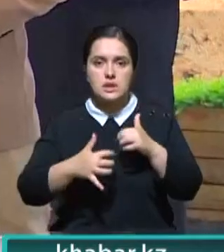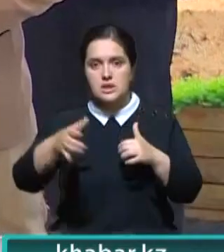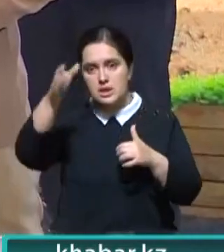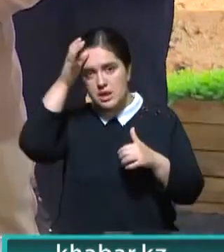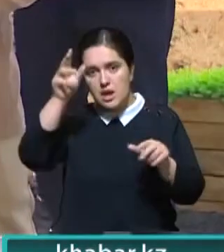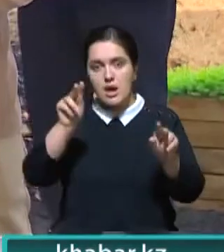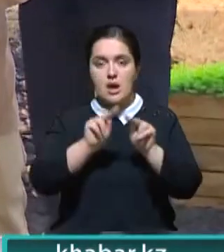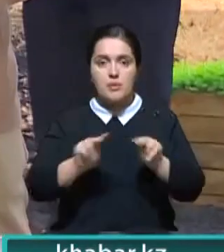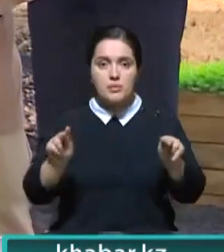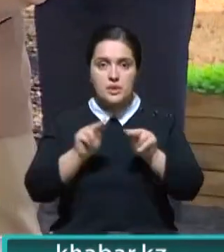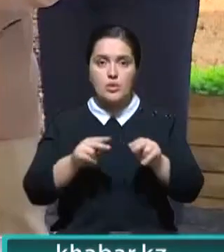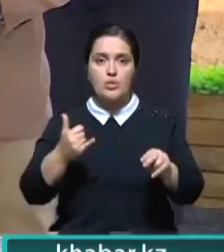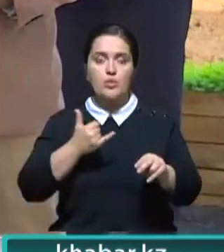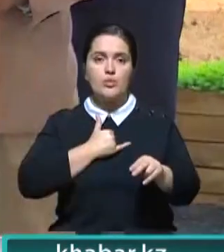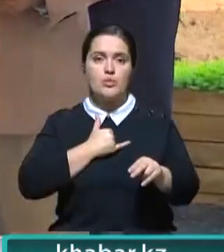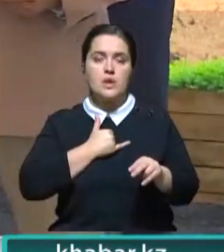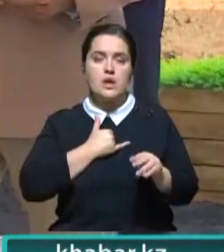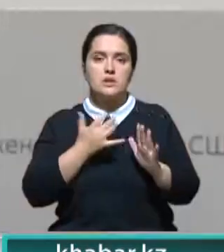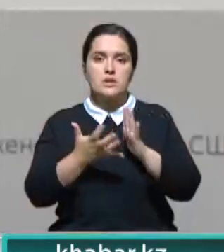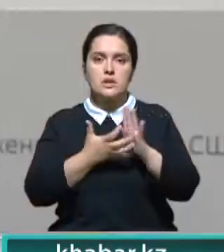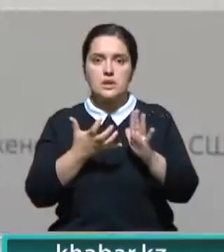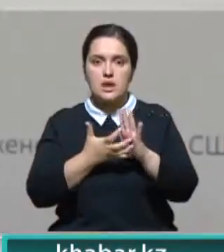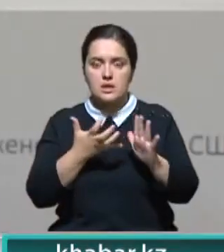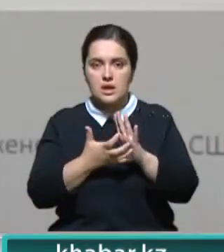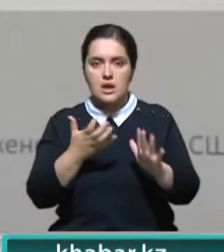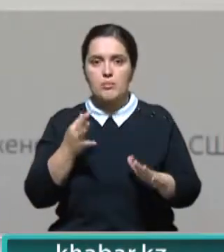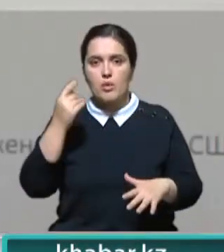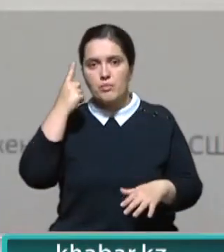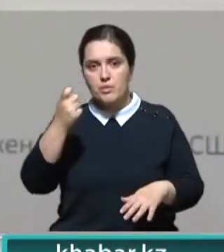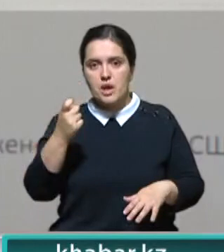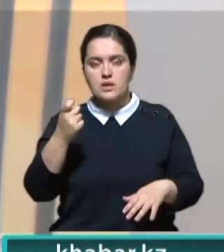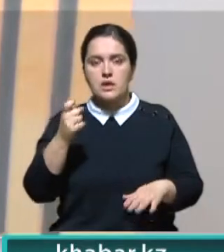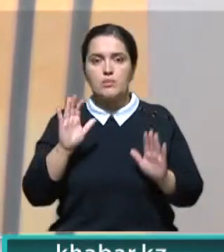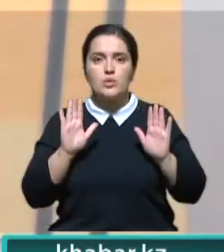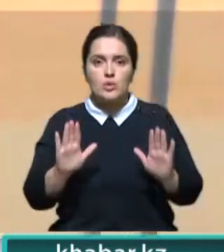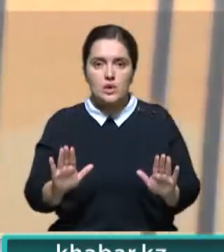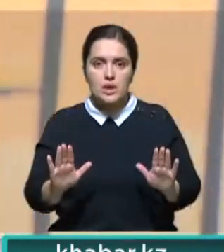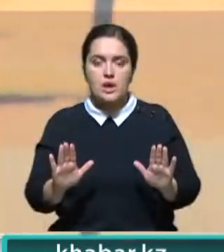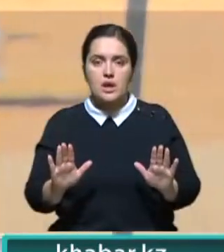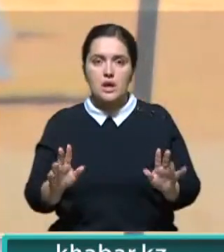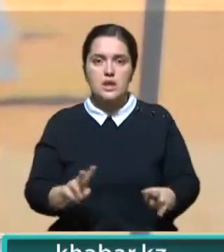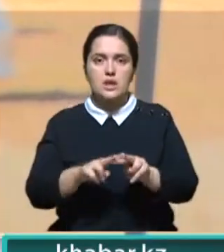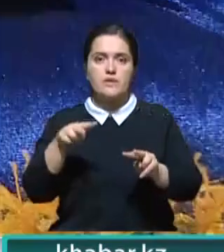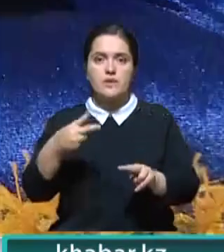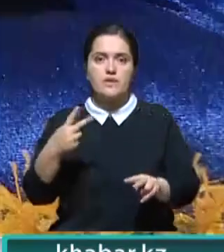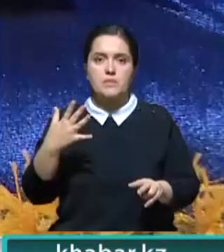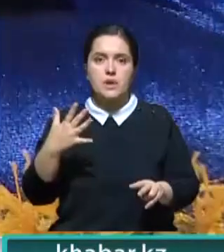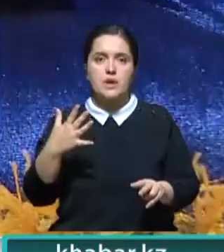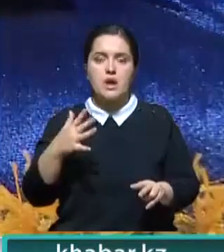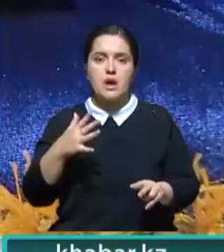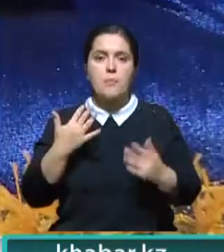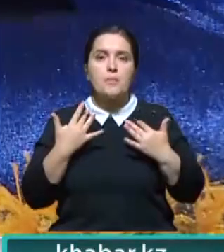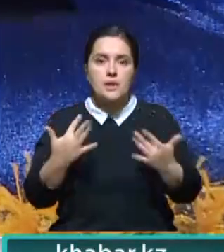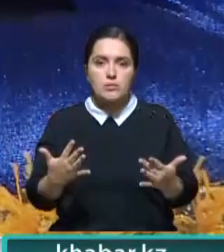дошкольного и среднего образования. В педагогах, как известно, у нас в стране острая нехватка. По прогнозам специалистов только в столице к 2025